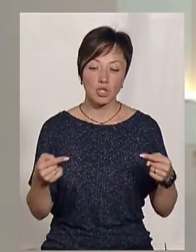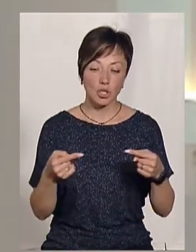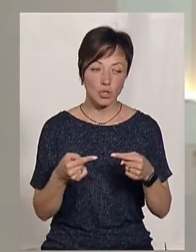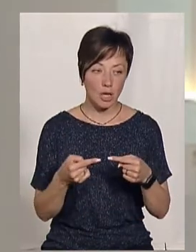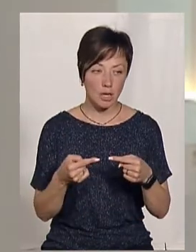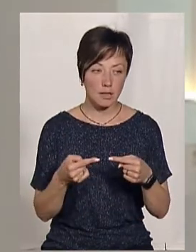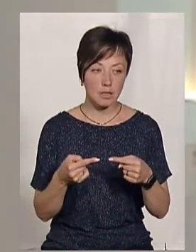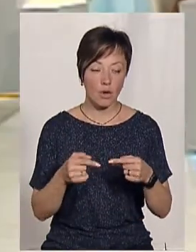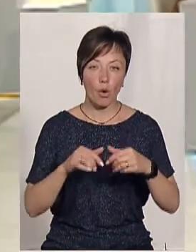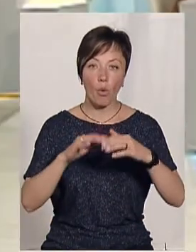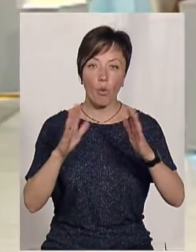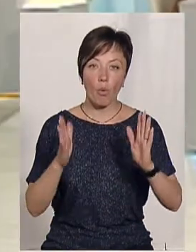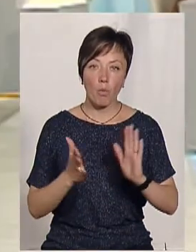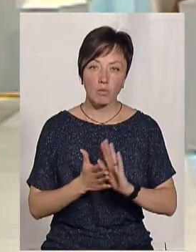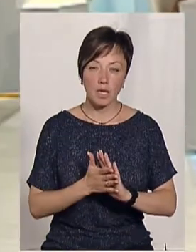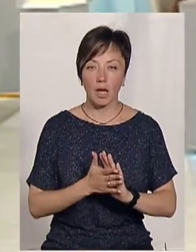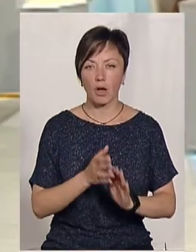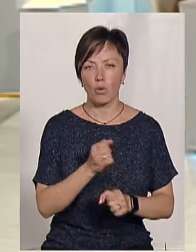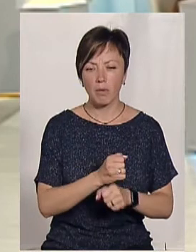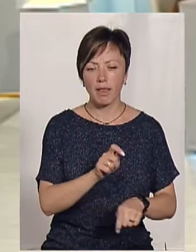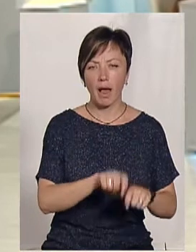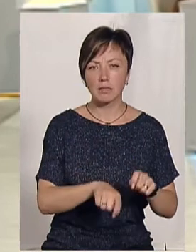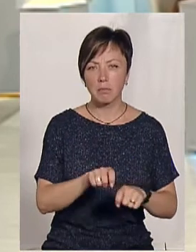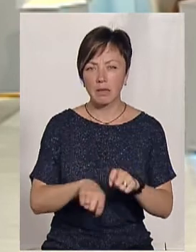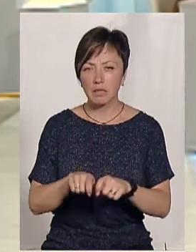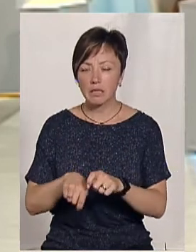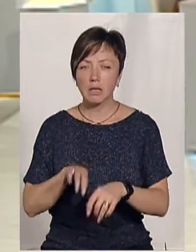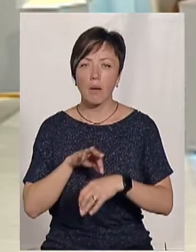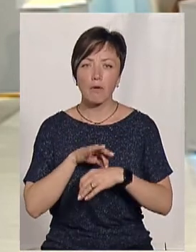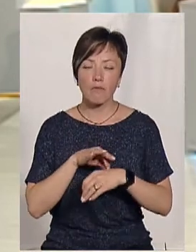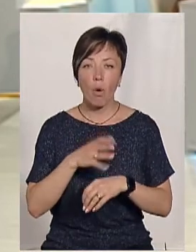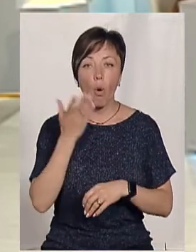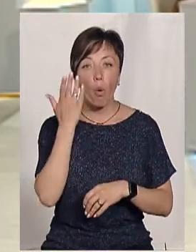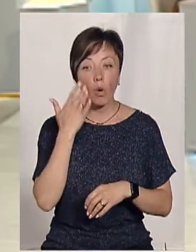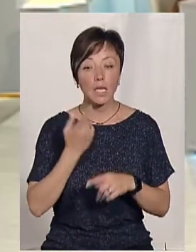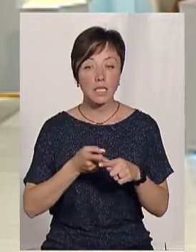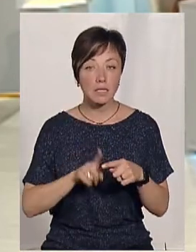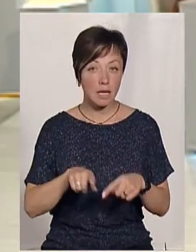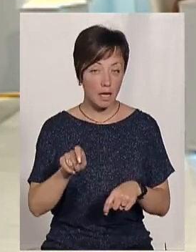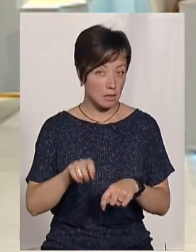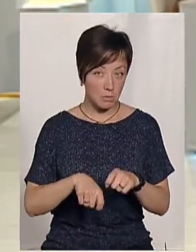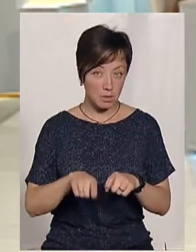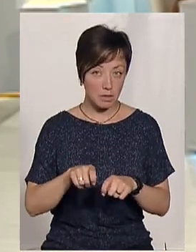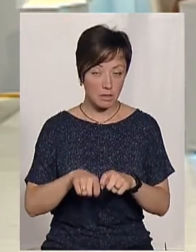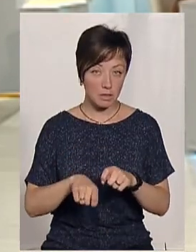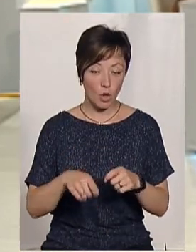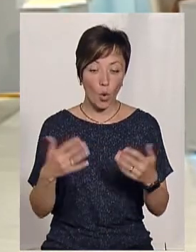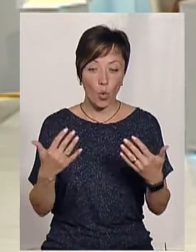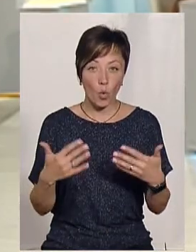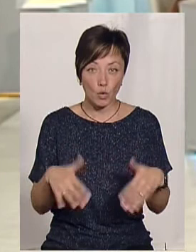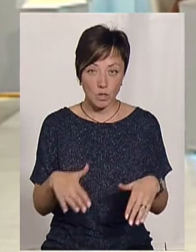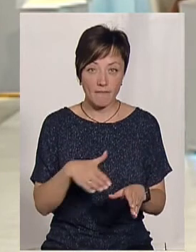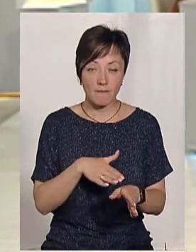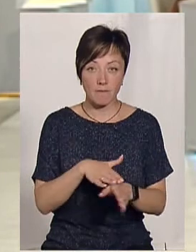обсяги робіт, експертиза проводиться. Коли ця експертиза вже